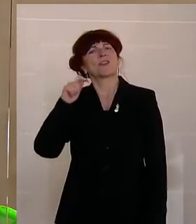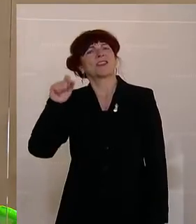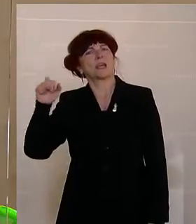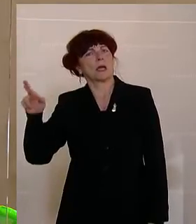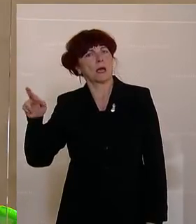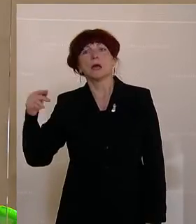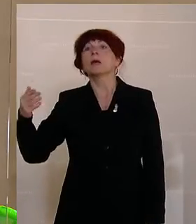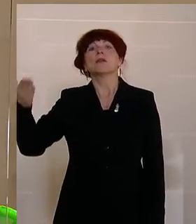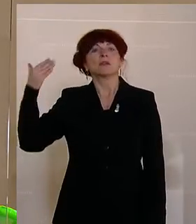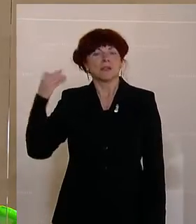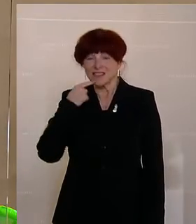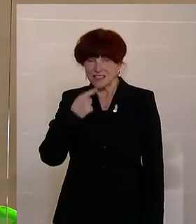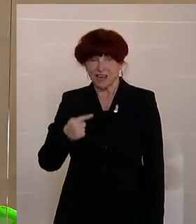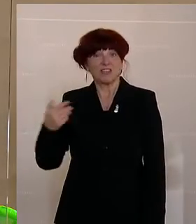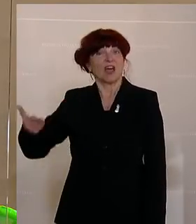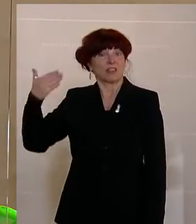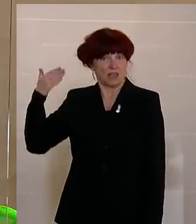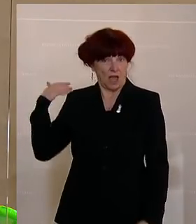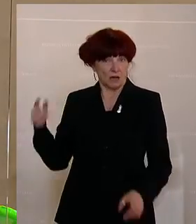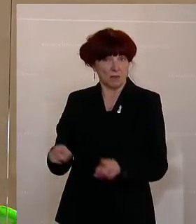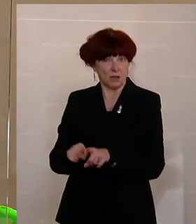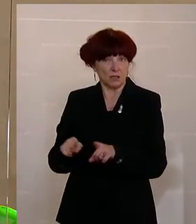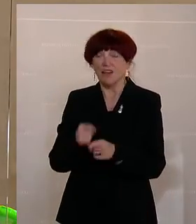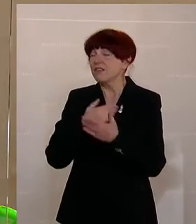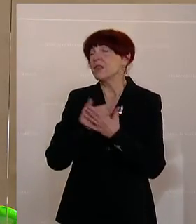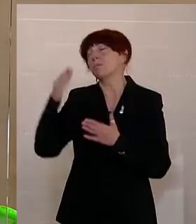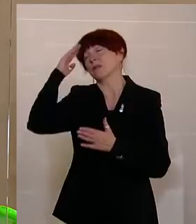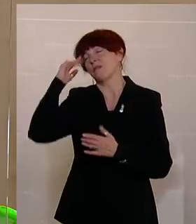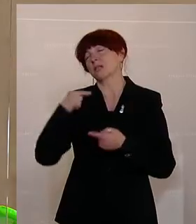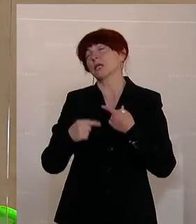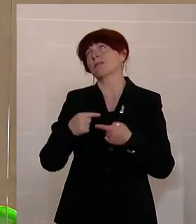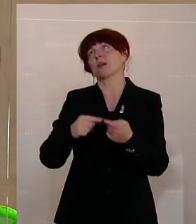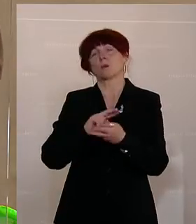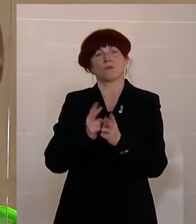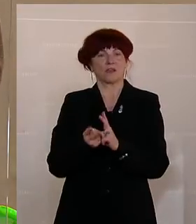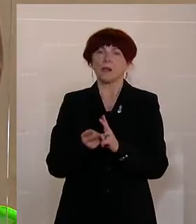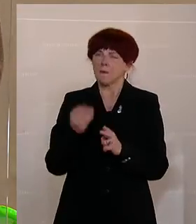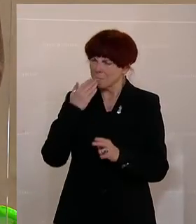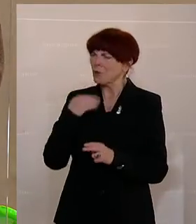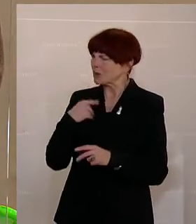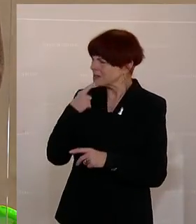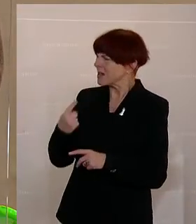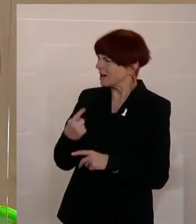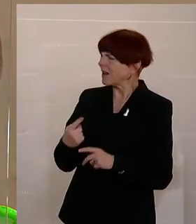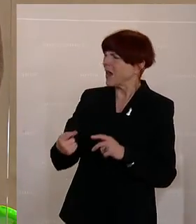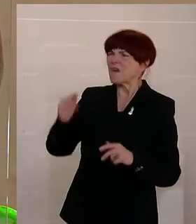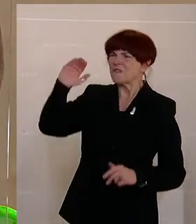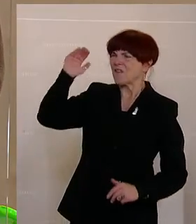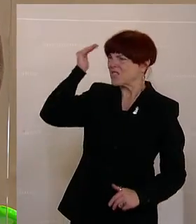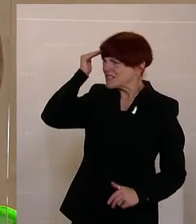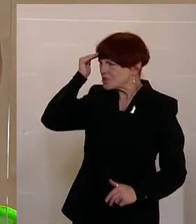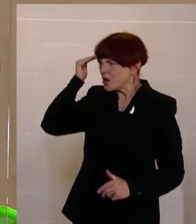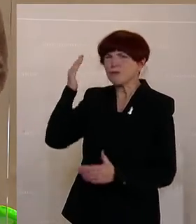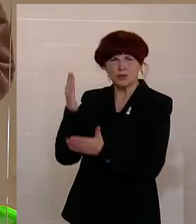alles entwickelt. Ich möchte ein Lanze brechen für die Wissenschaft. Die Wissenschaftlerinnen und Wissenschaftler haben sehr wohl berechnet,